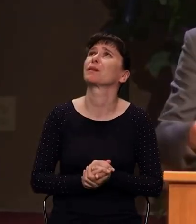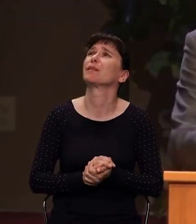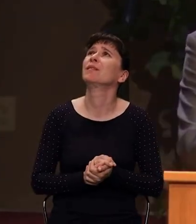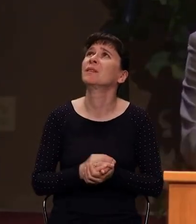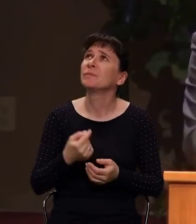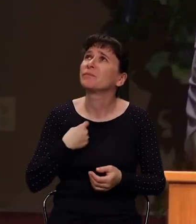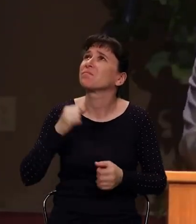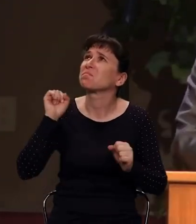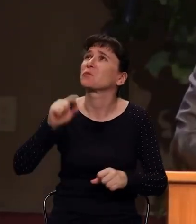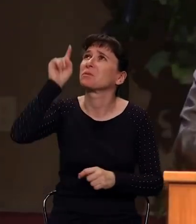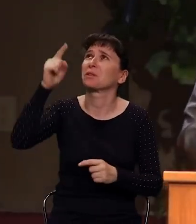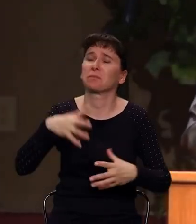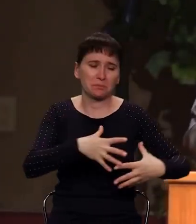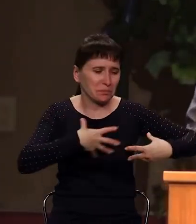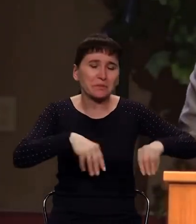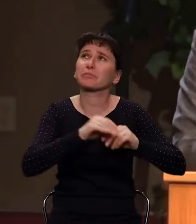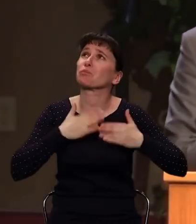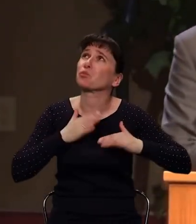я мог увидеть там своих детей,